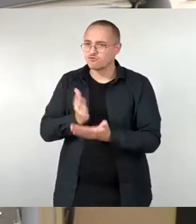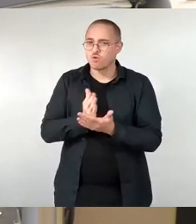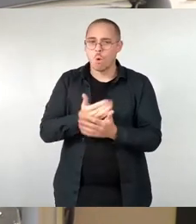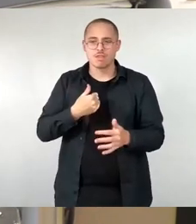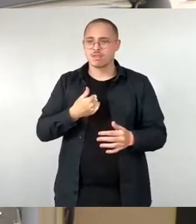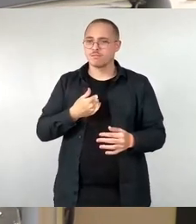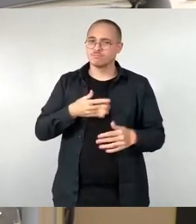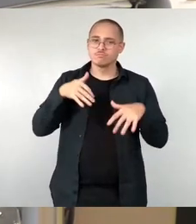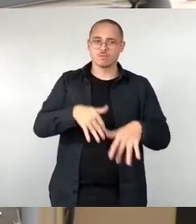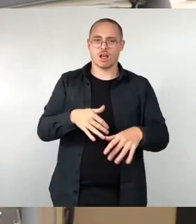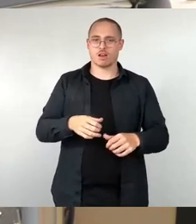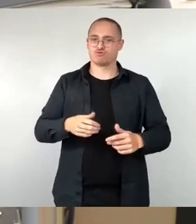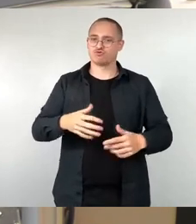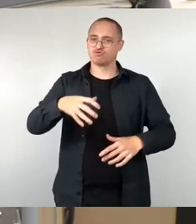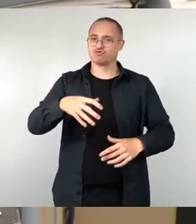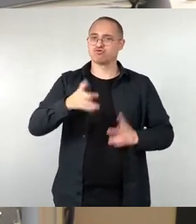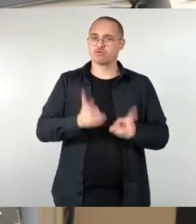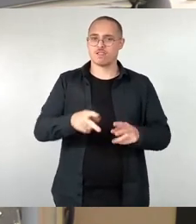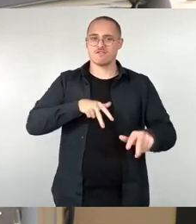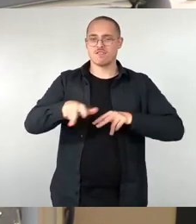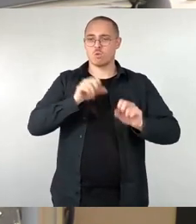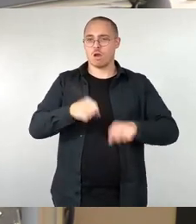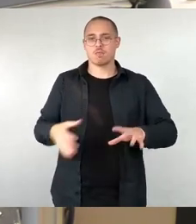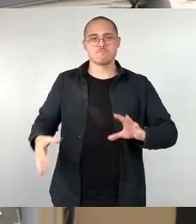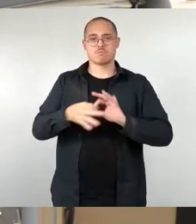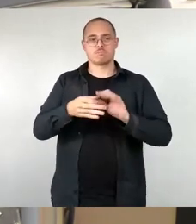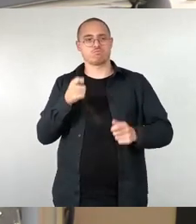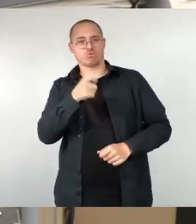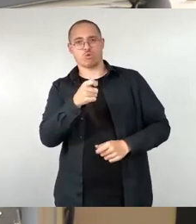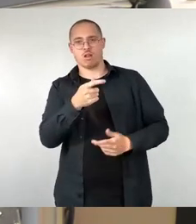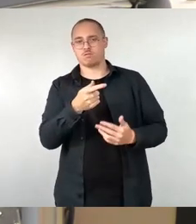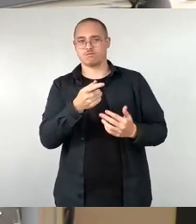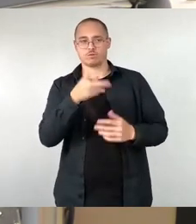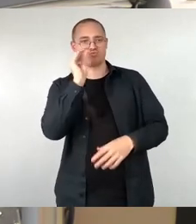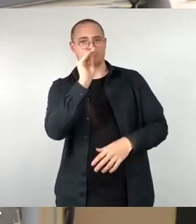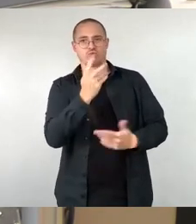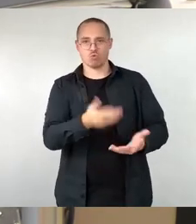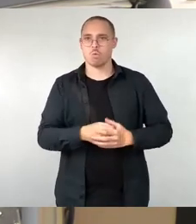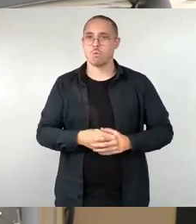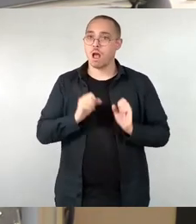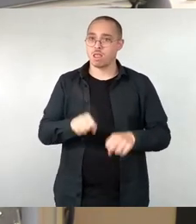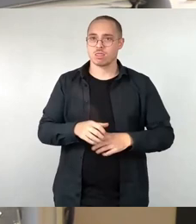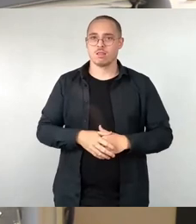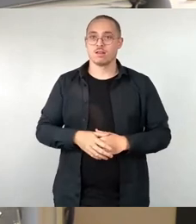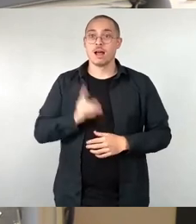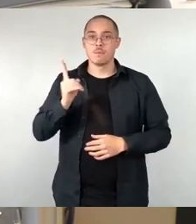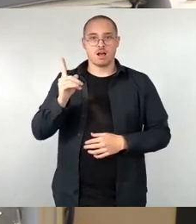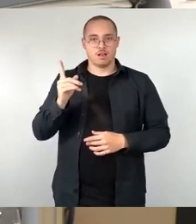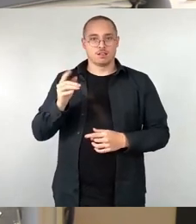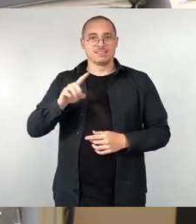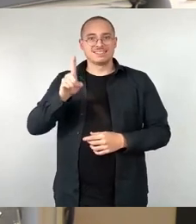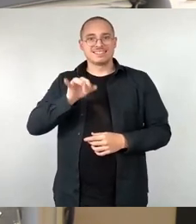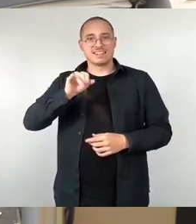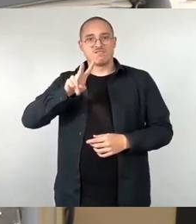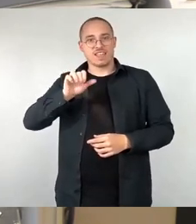sind in den Prozess einbezogen. Es ist vor allen Dingen die Zivilgesellschaft, deren Engagement und die Ressourcen mit dieser